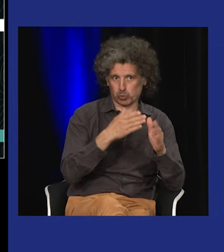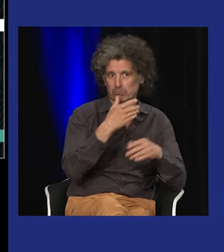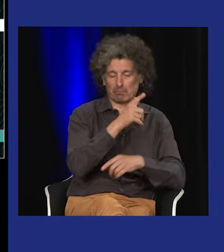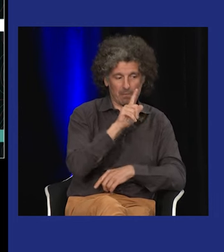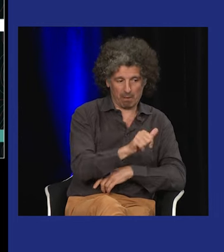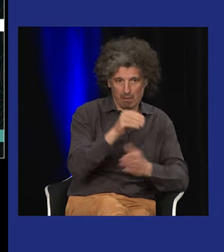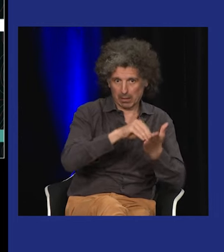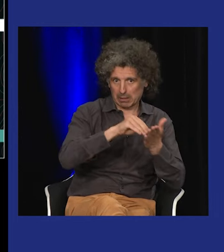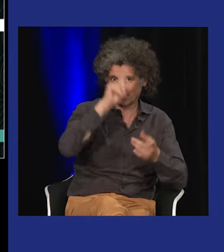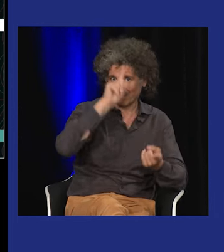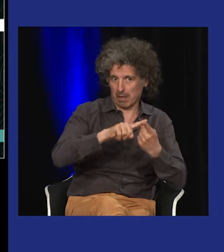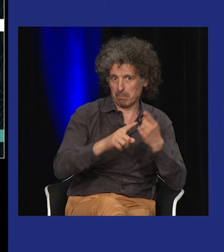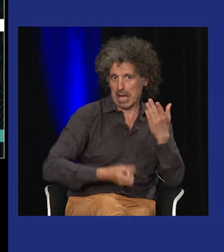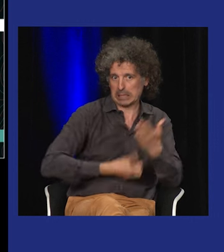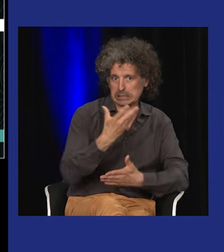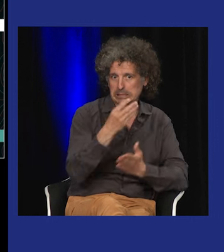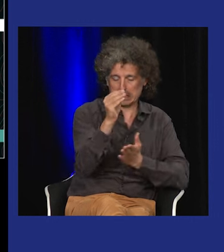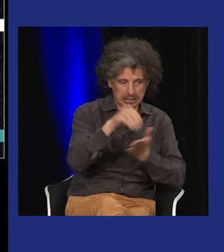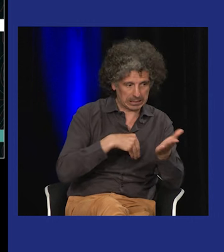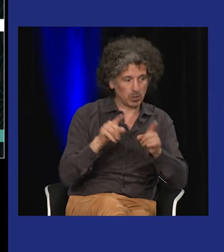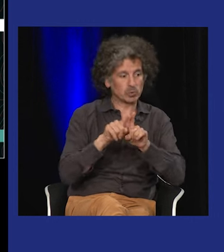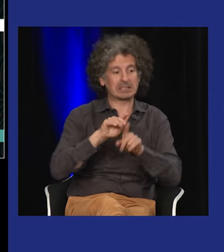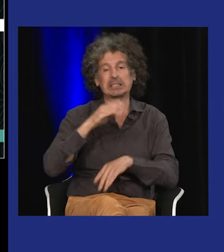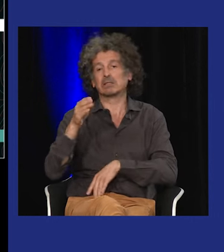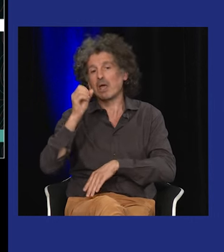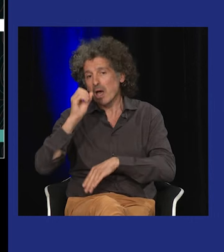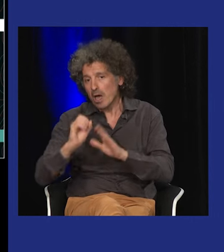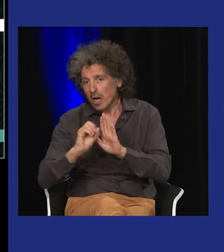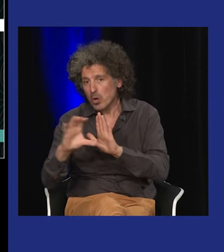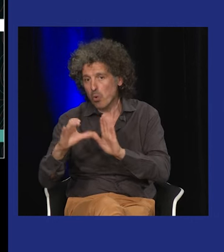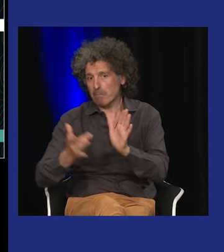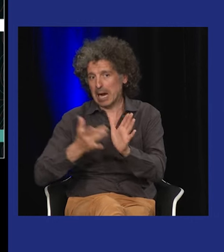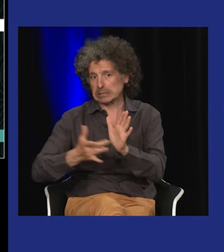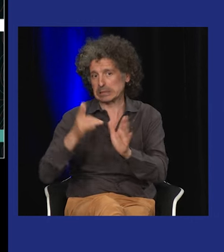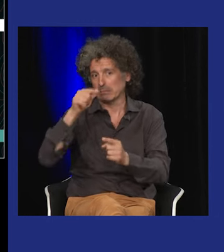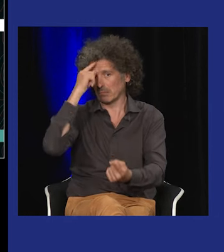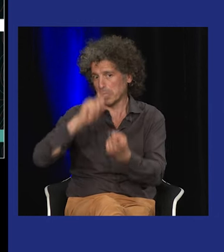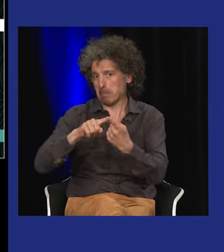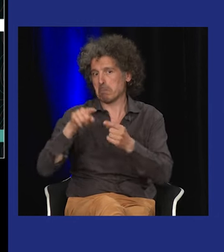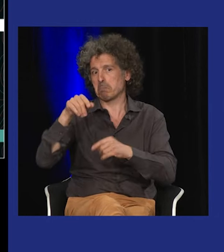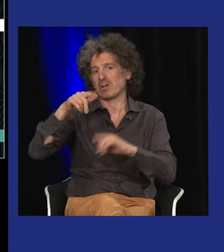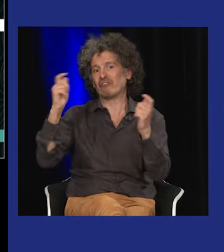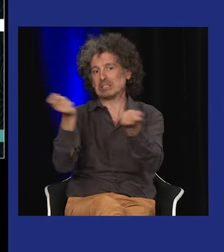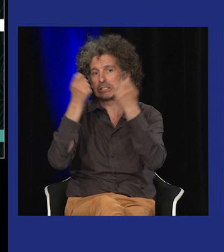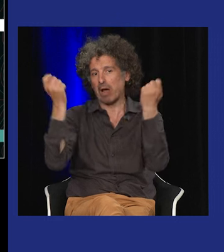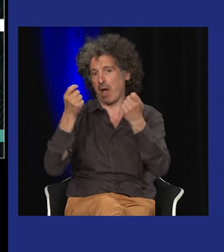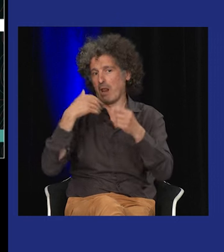exemple, Arpi, qui était une revue écrite sur les artistes. Eco Magazine,